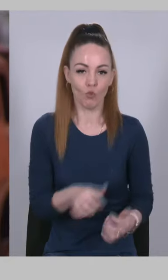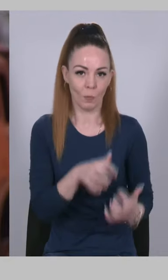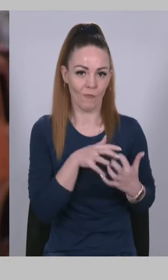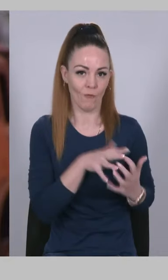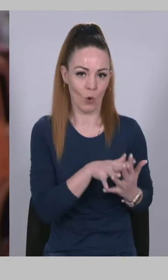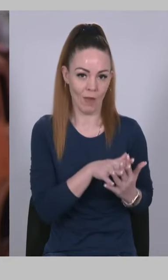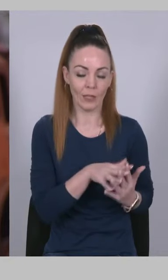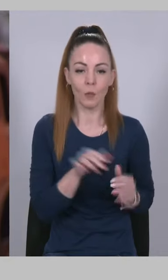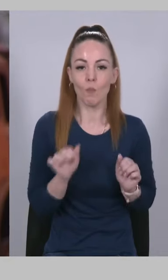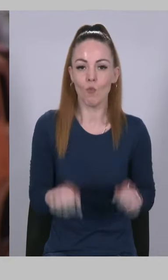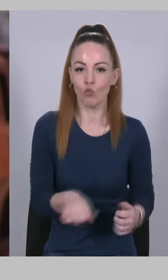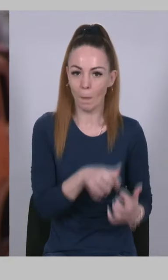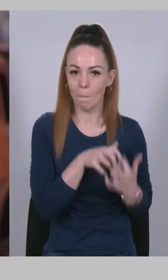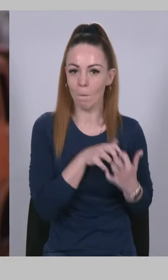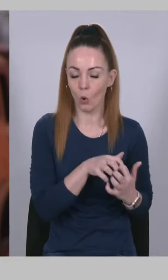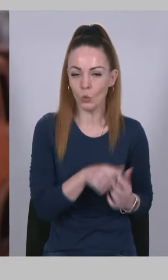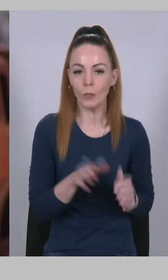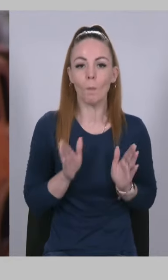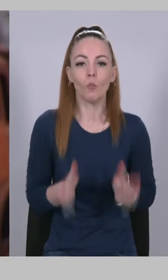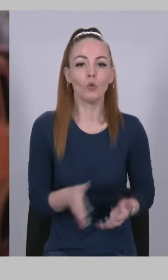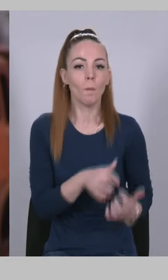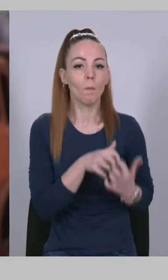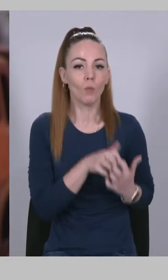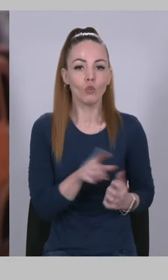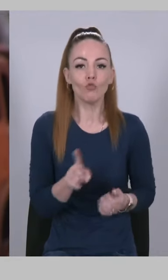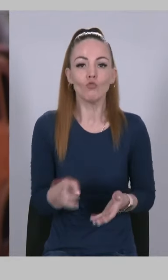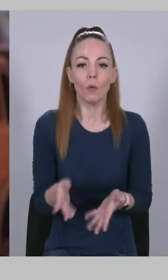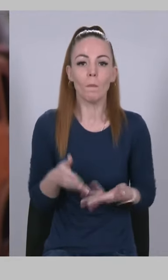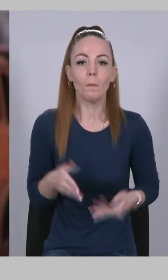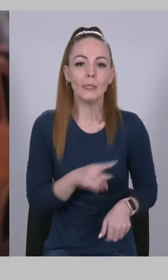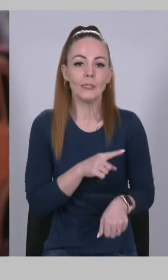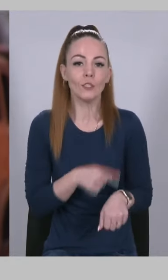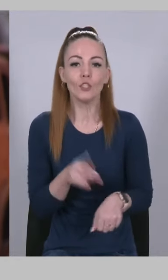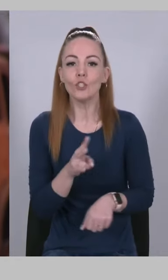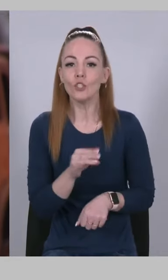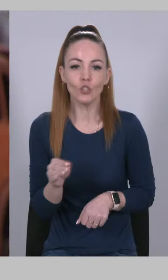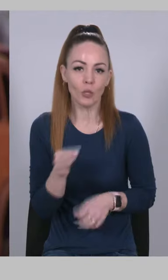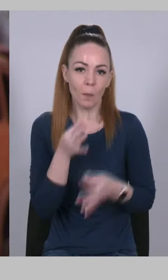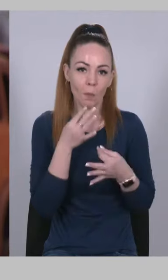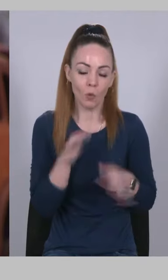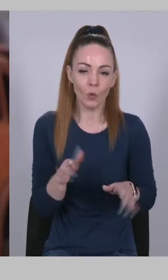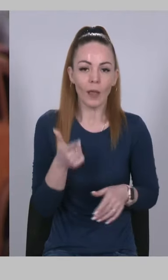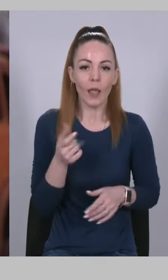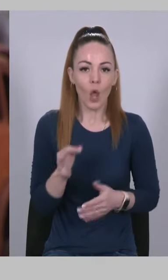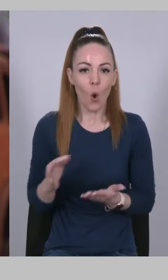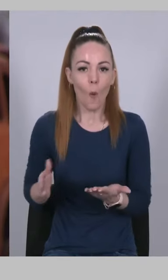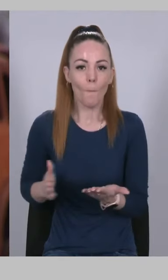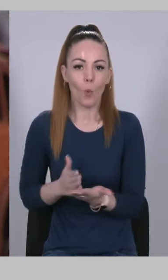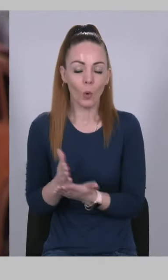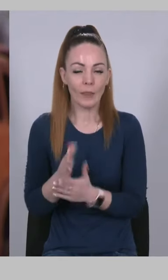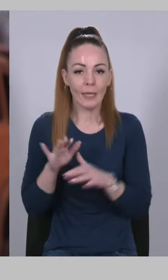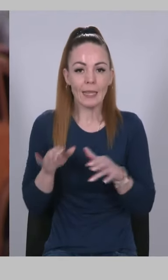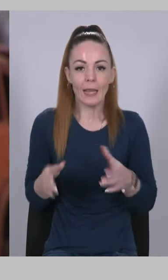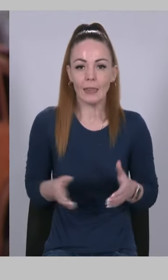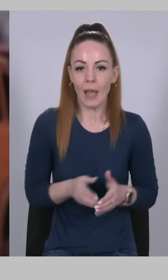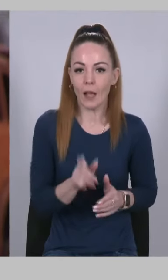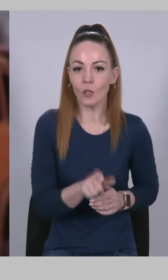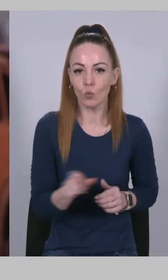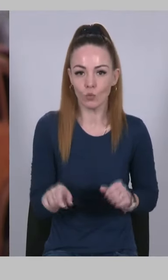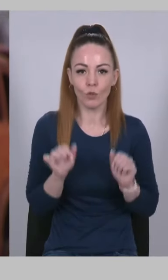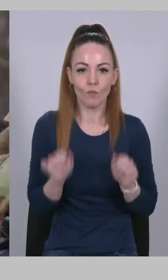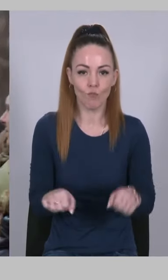Можемо боротися, будемо боротися Що ми сильніші, ніж будь-яка геополітика Єднання людей може